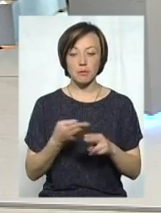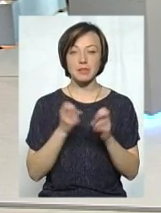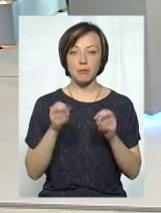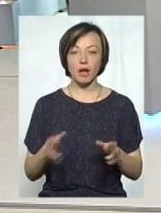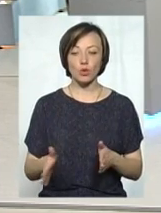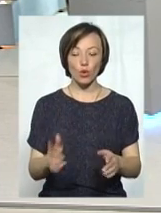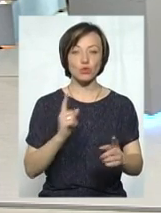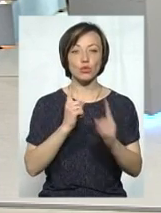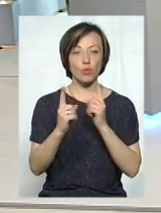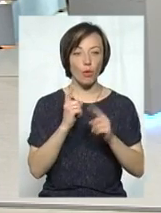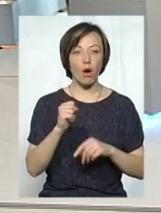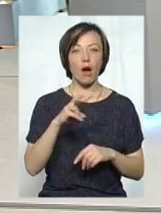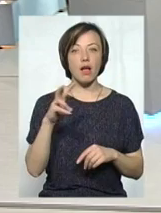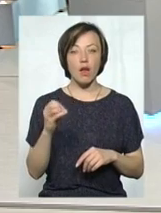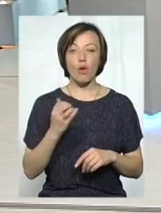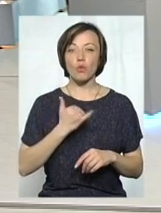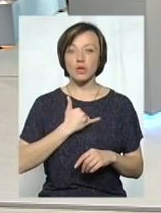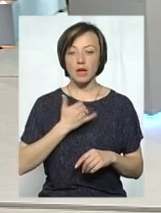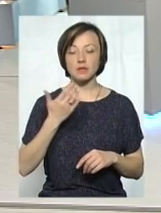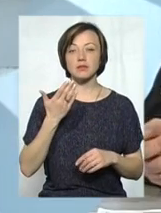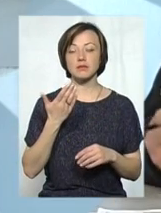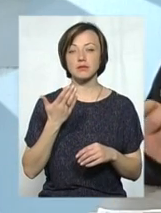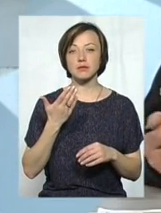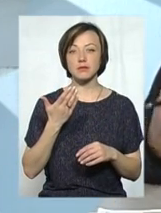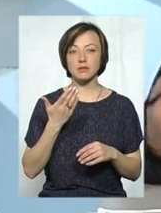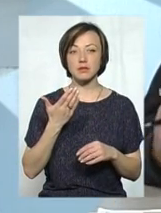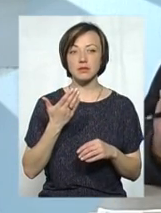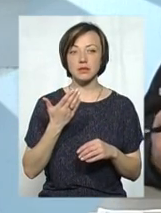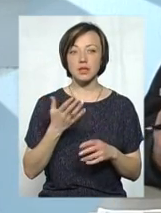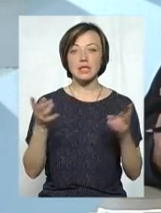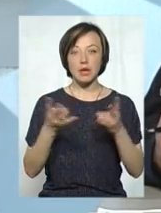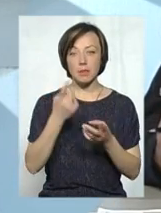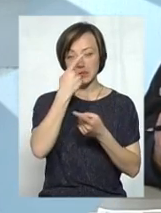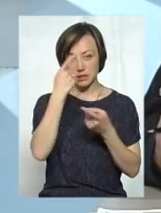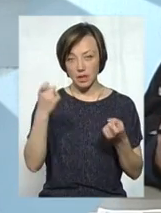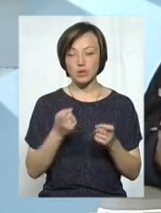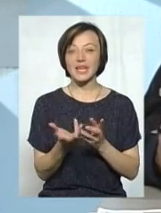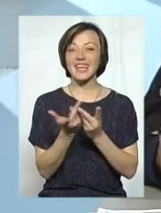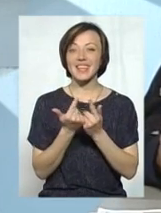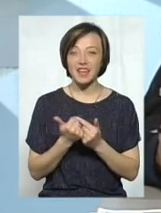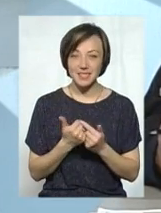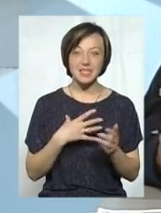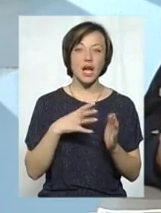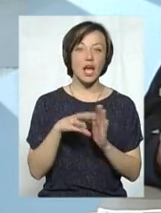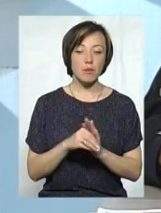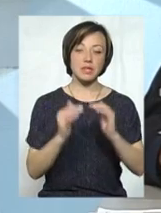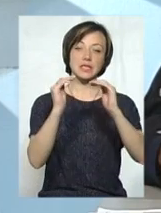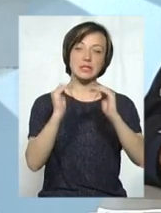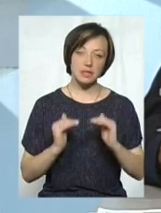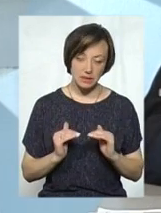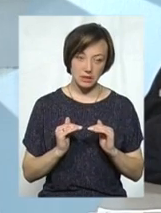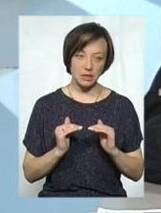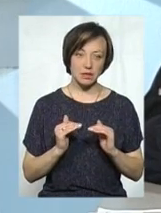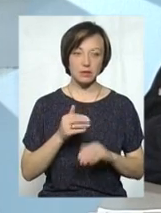дорожнього руху, але в нас, в свою чергу, зазначити слід те, що кількість загиблих знизилась з